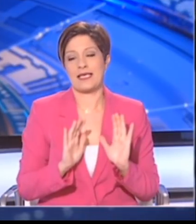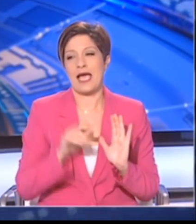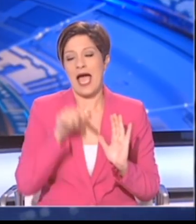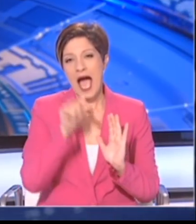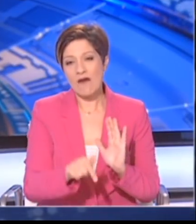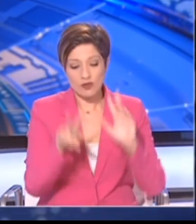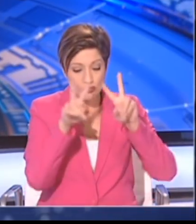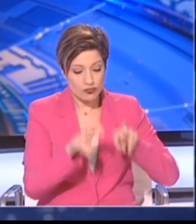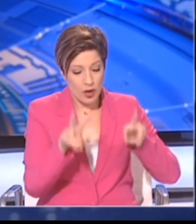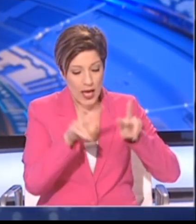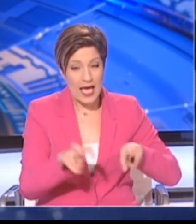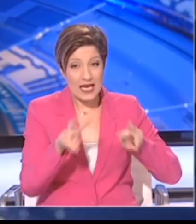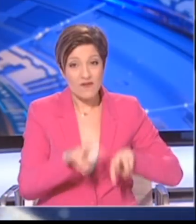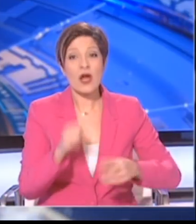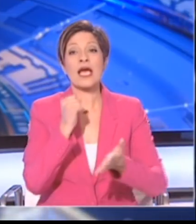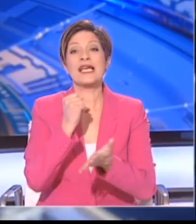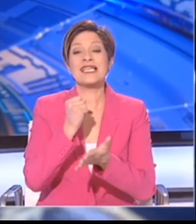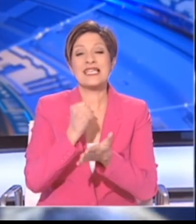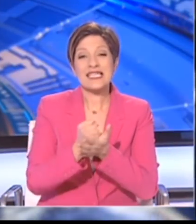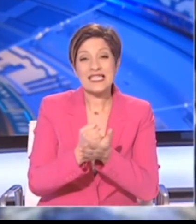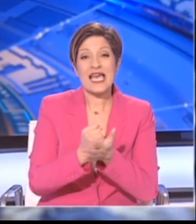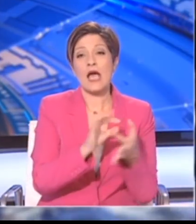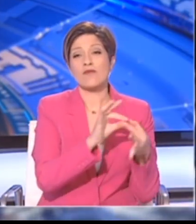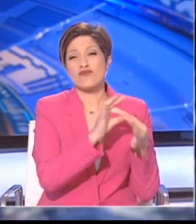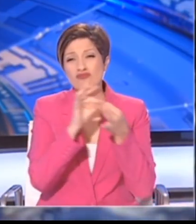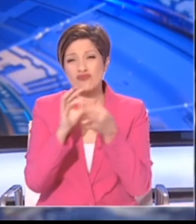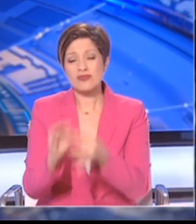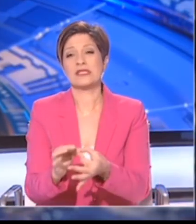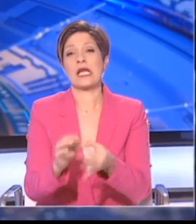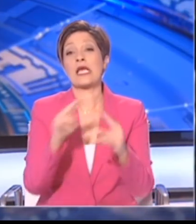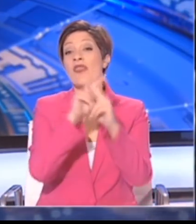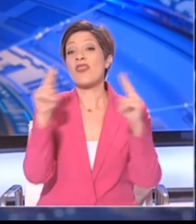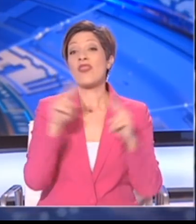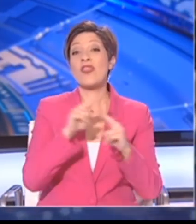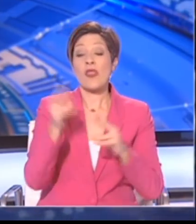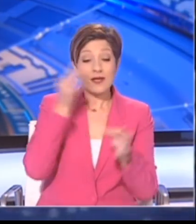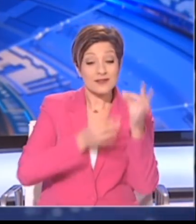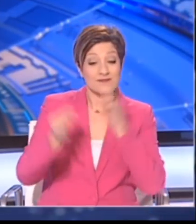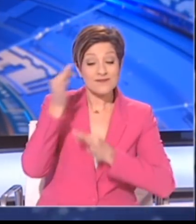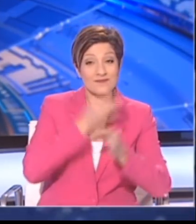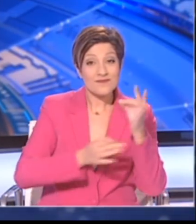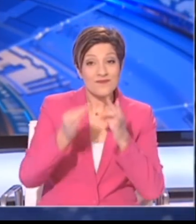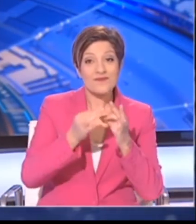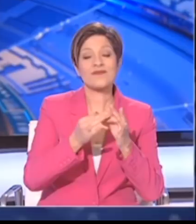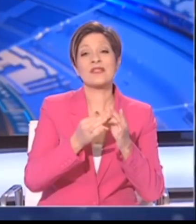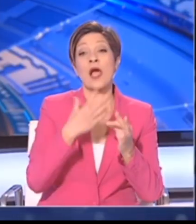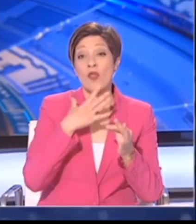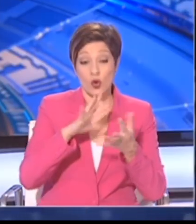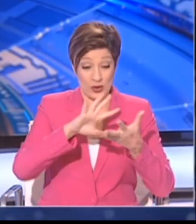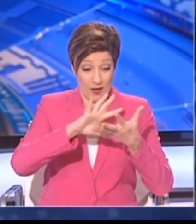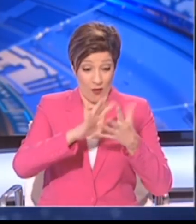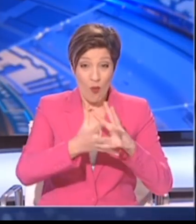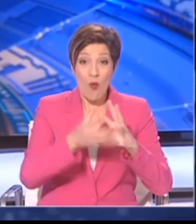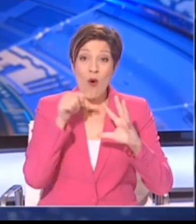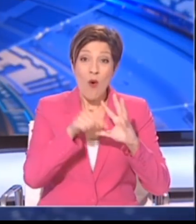βασικής έρευνας και τον συνεχή εμπλουτισμό της διεθνής βιβλιογραφίας καθώς η πανδημία εξελίσσεται